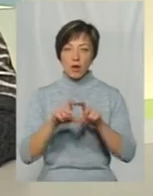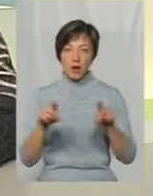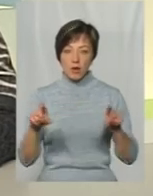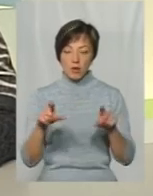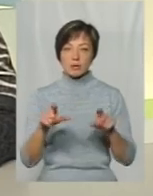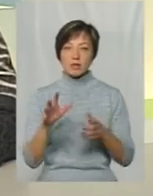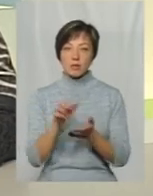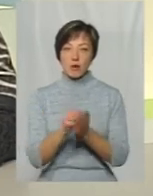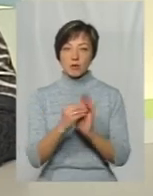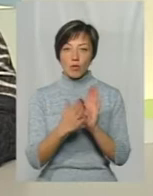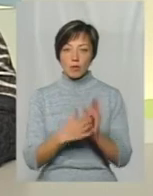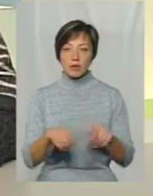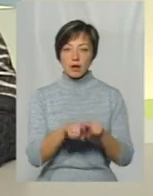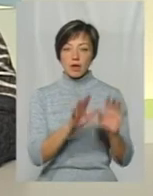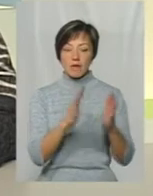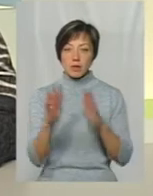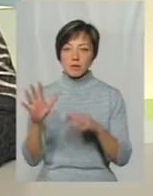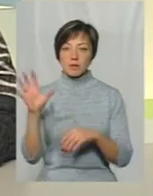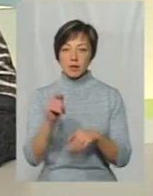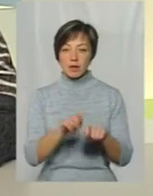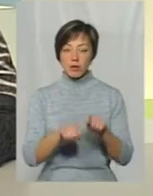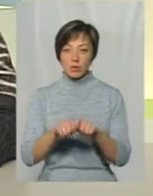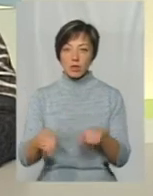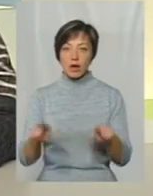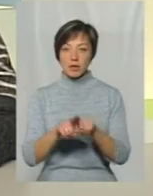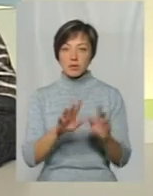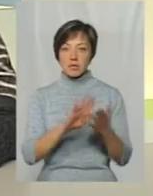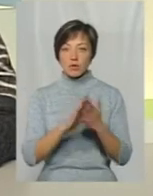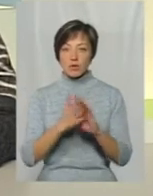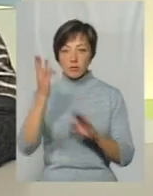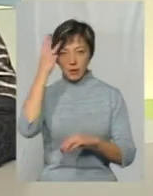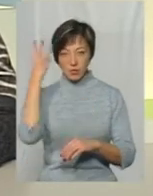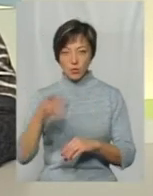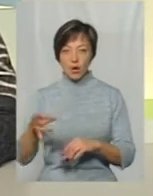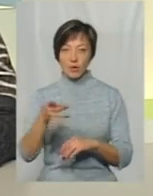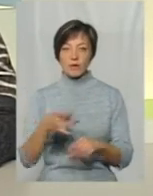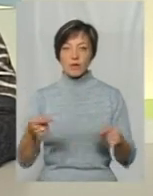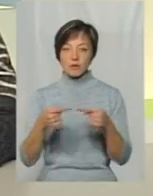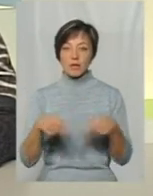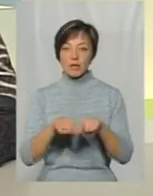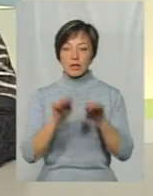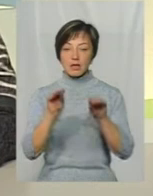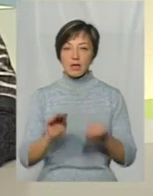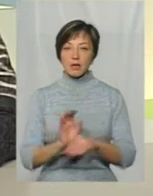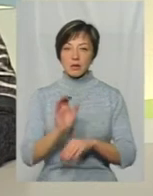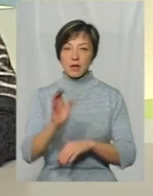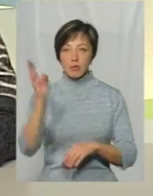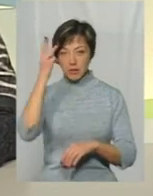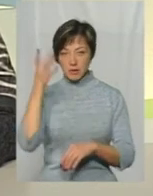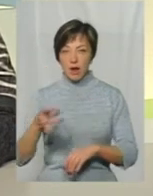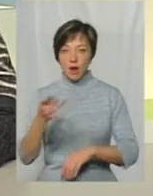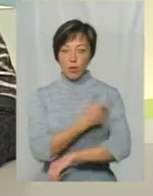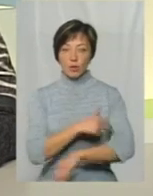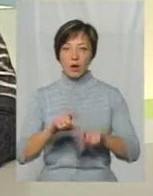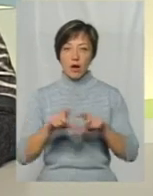яка займається обліком таких випадків І це все на контролі Така сама ситуація в Хмельницькому районі Відповідно, такі дані поступають в Хмельницьку районну